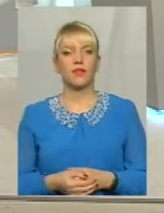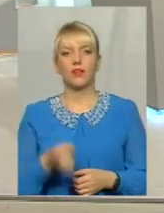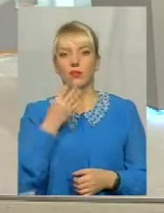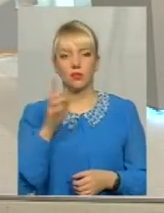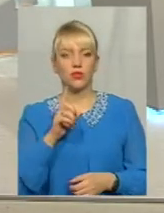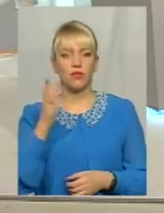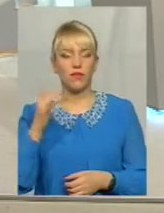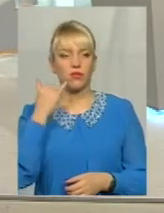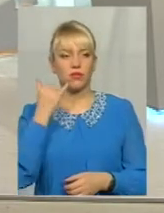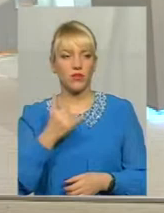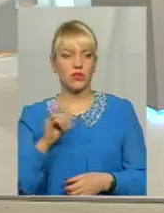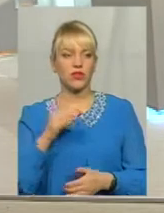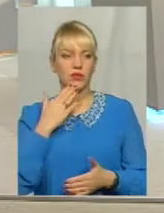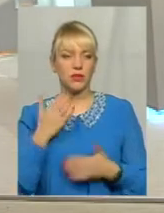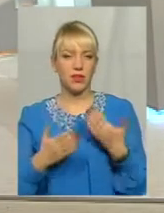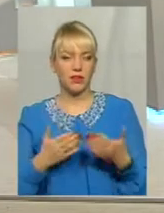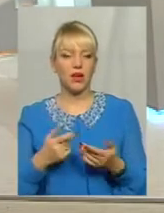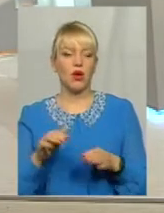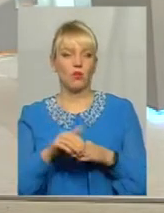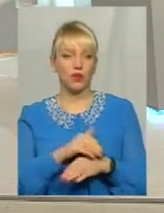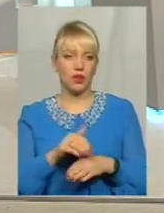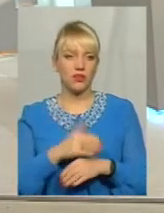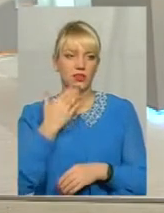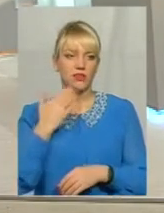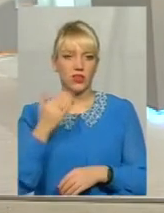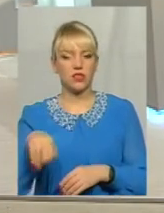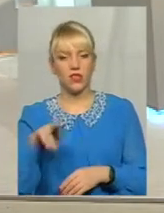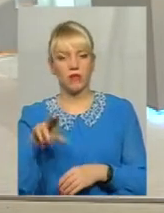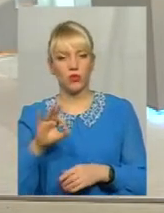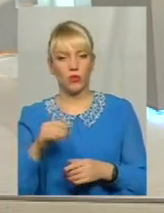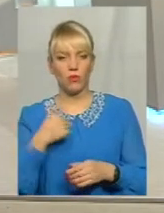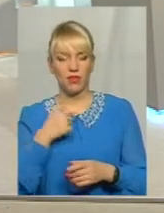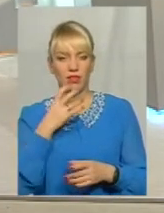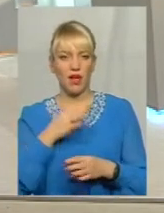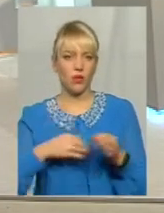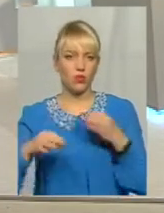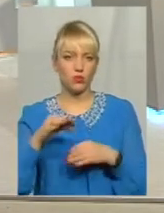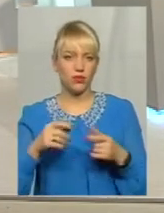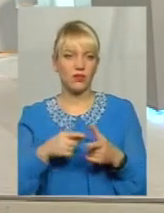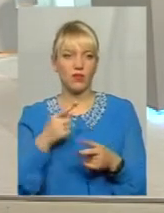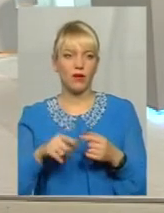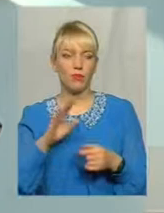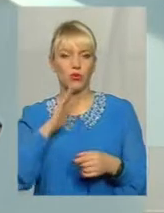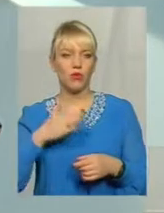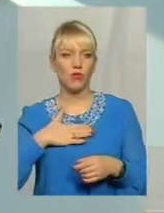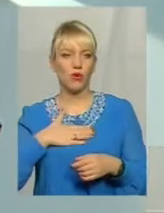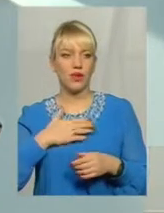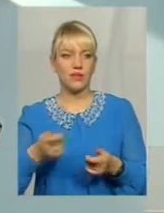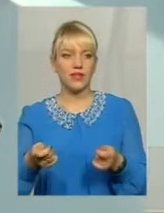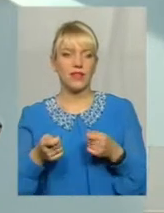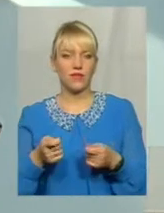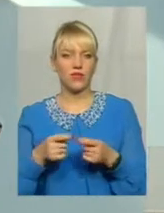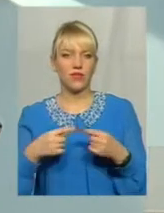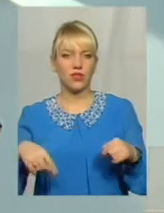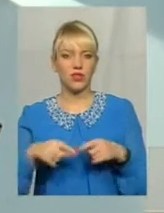позвонили і запитали. Ви, будь ласка, зверніться або до мене на консультацію, або до мого завідувачого